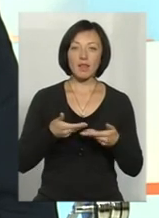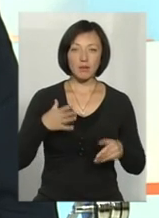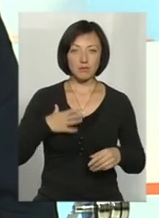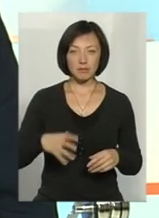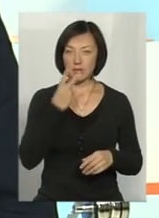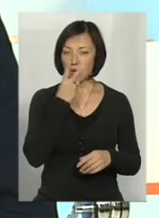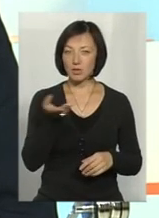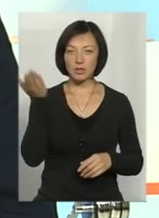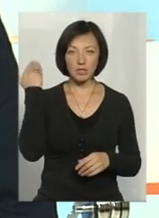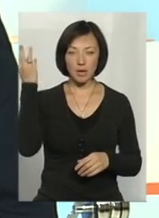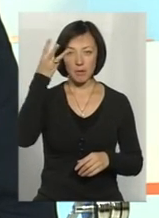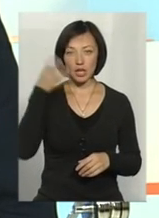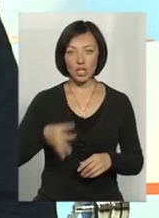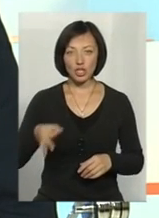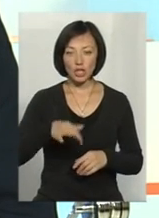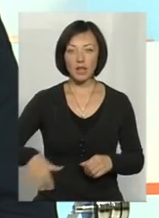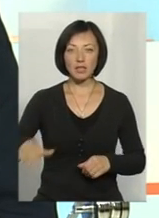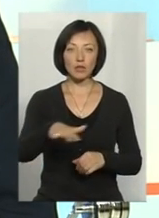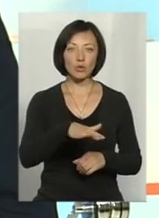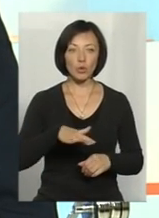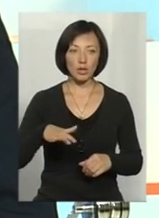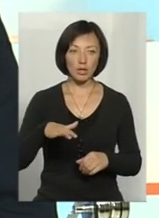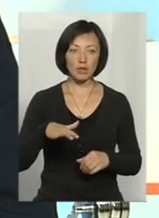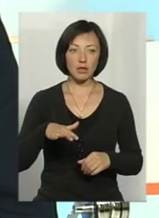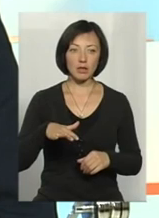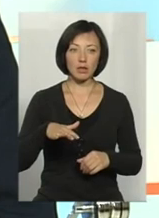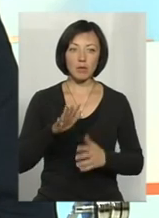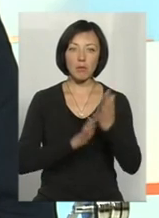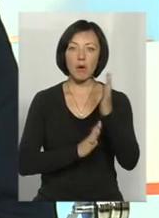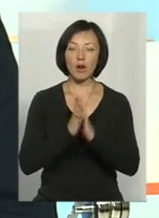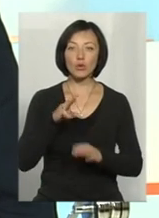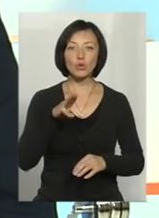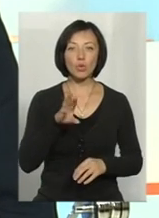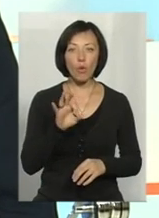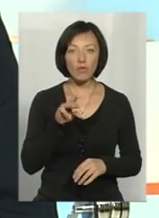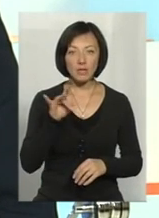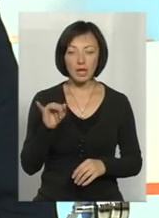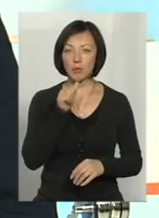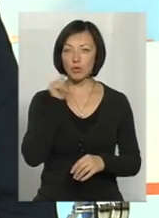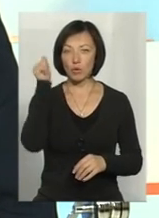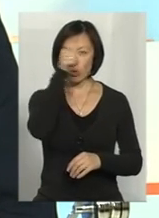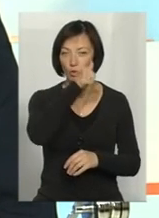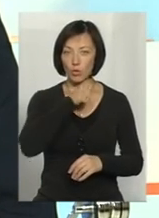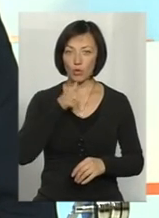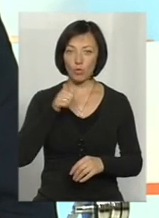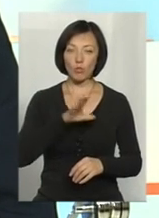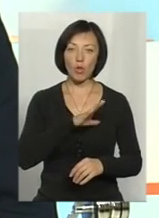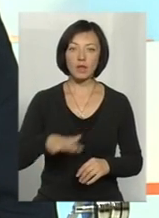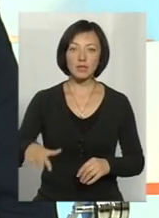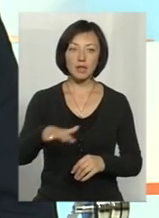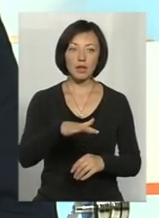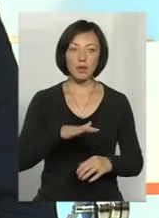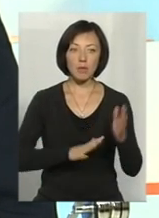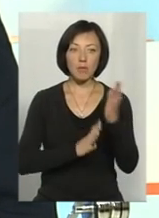і на Хмельниччині, і на території Національного парку Подільській Товтри, і минулого року на території Національного